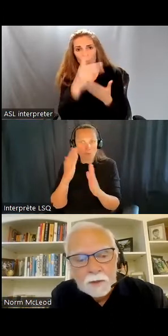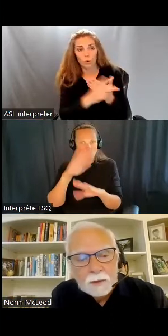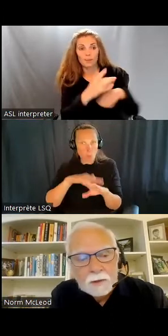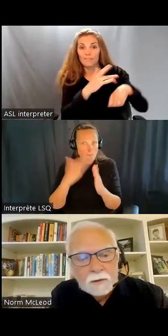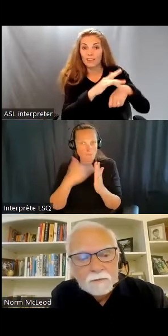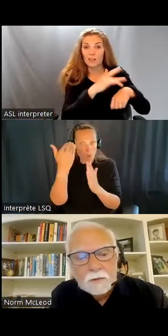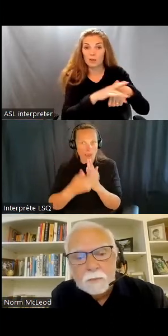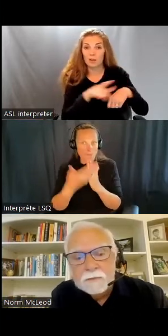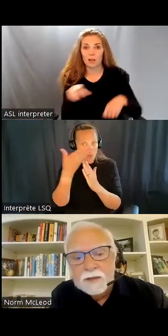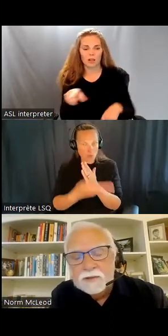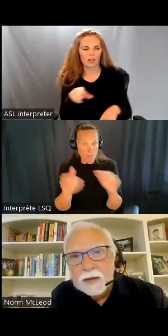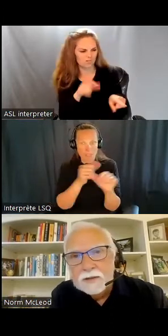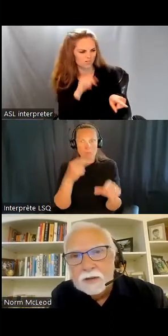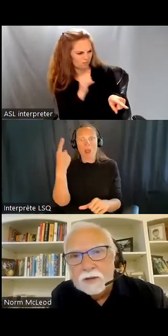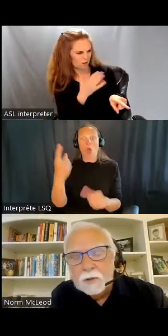disponible.